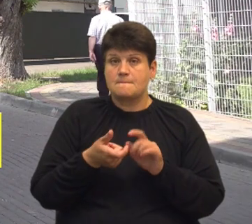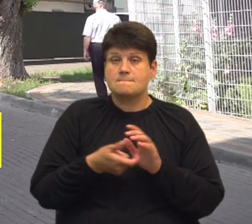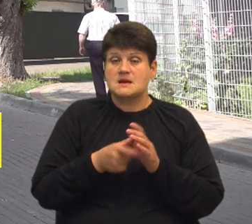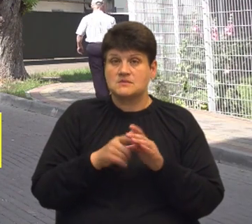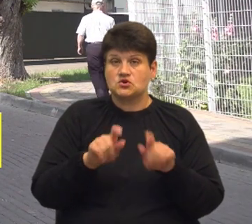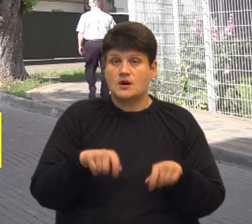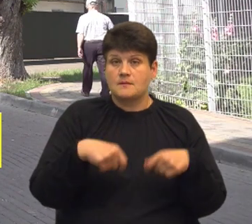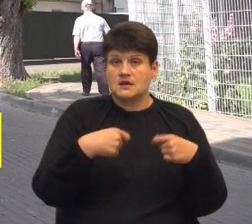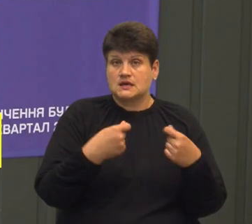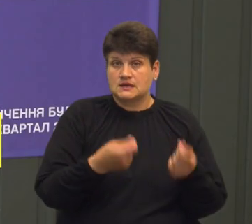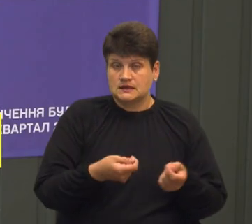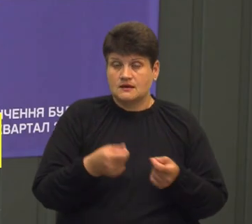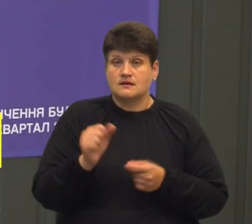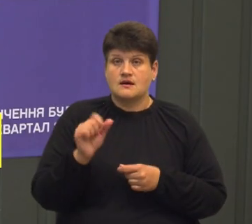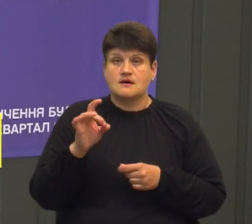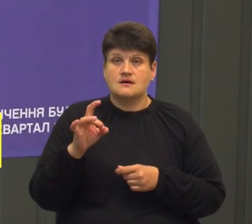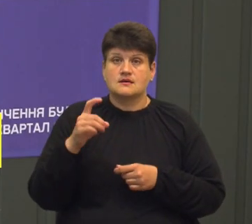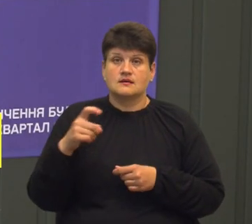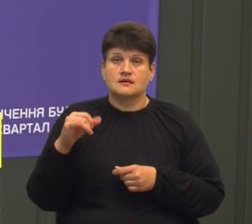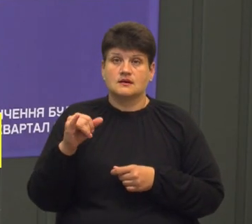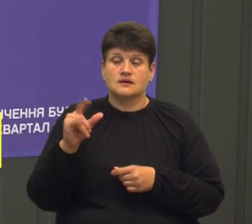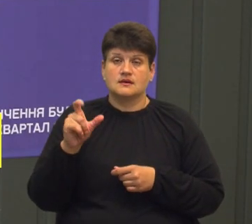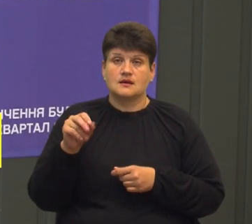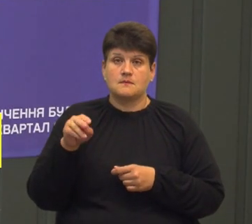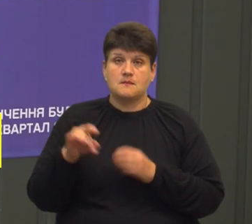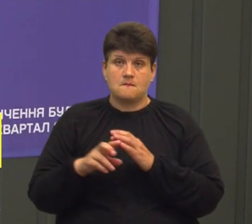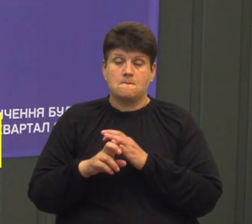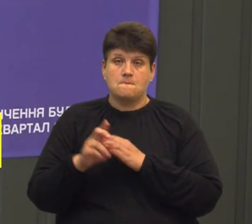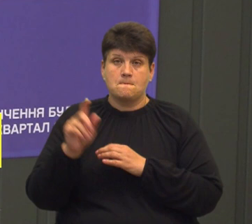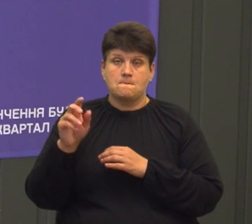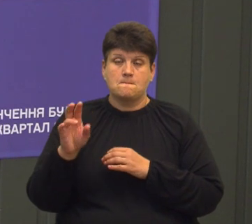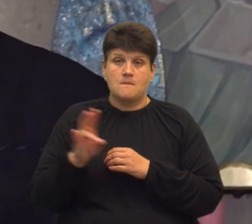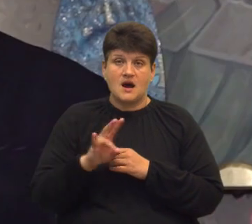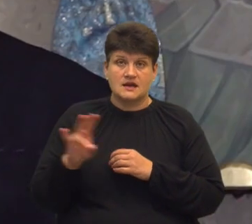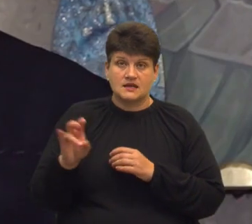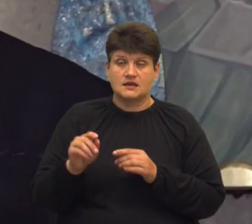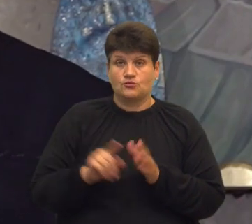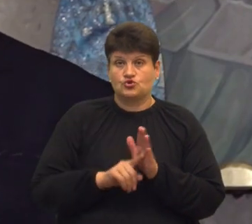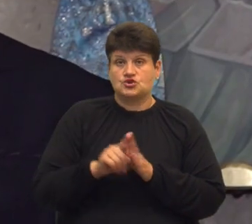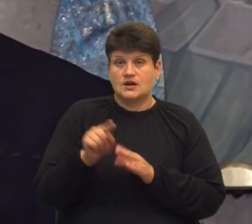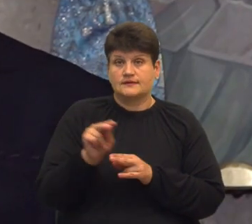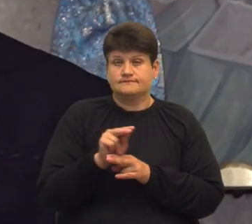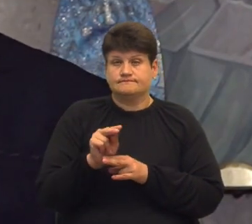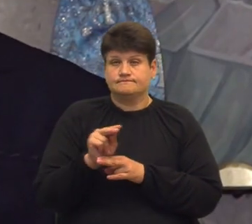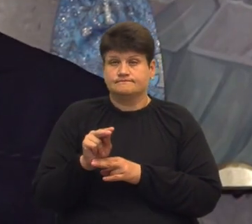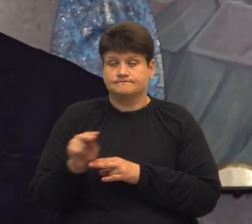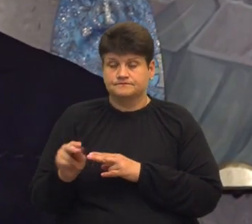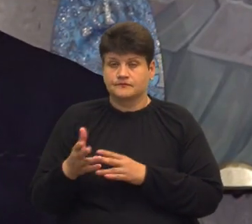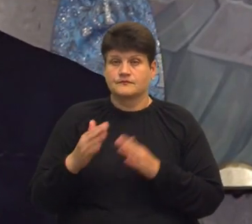Тернопільськозборівській архієпархії. Відтоді почали планувати реконструкцію, розповідає помічник економа